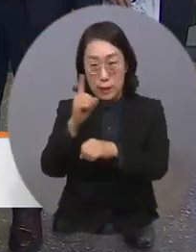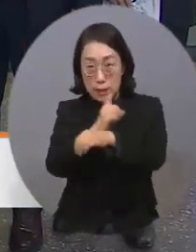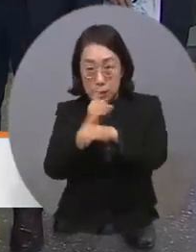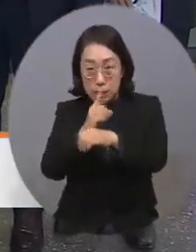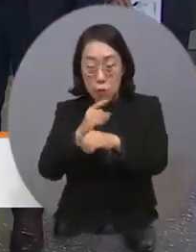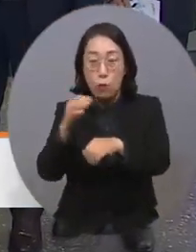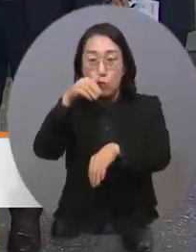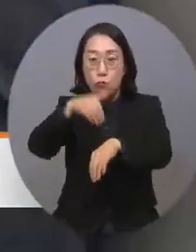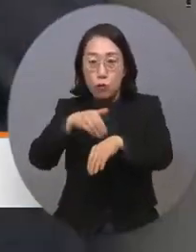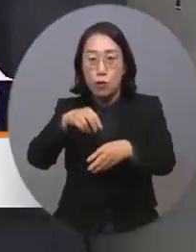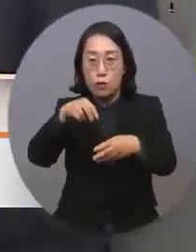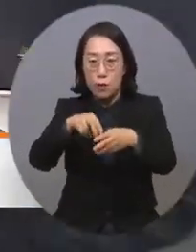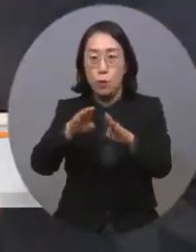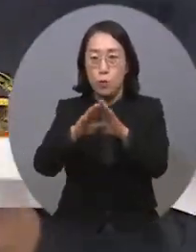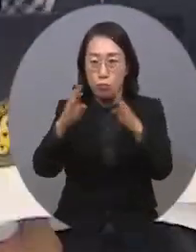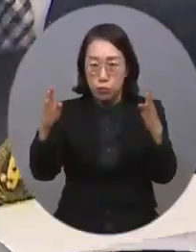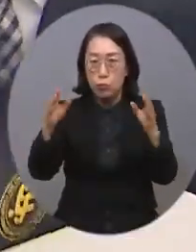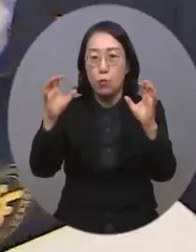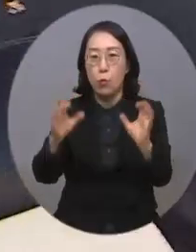개소식을 열었습니다.